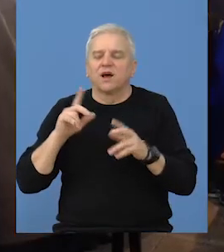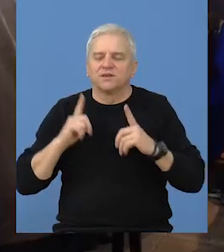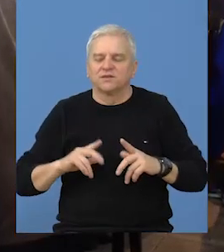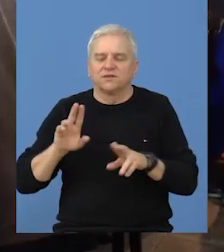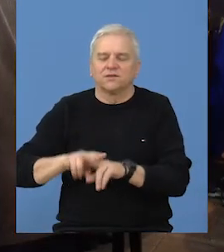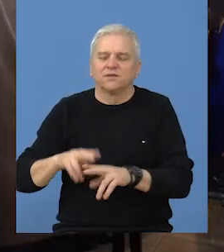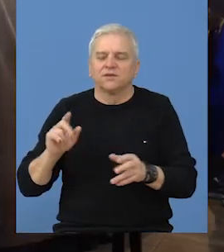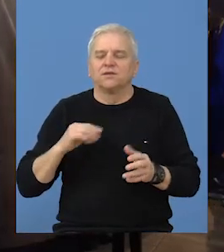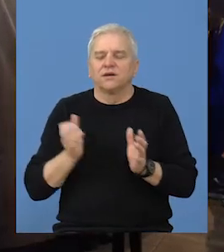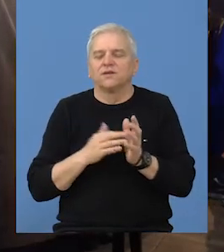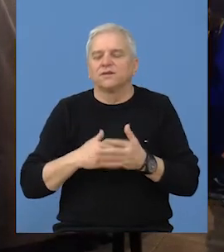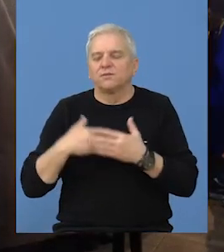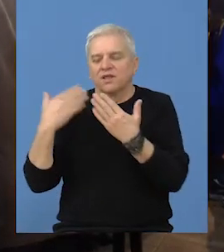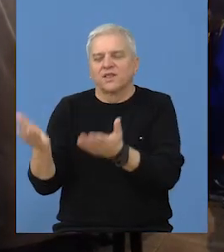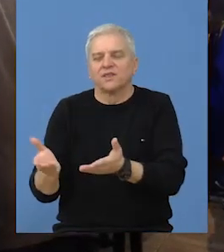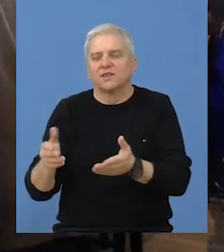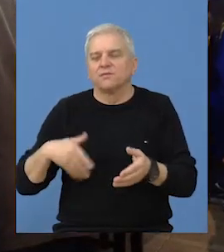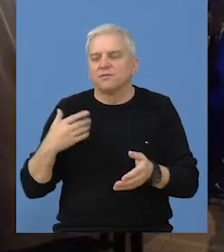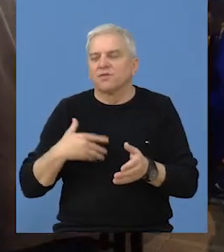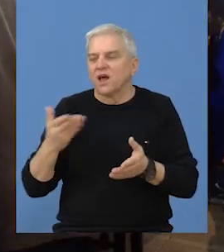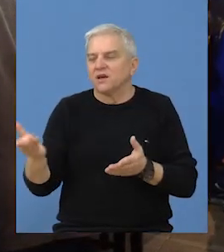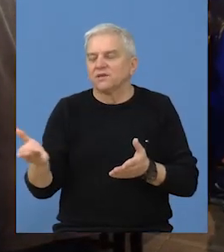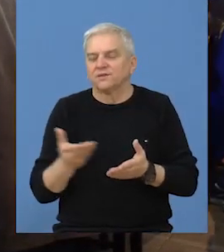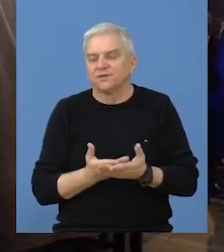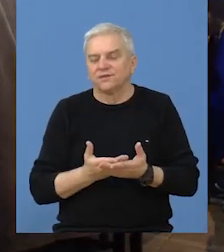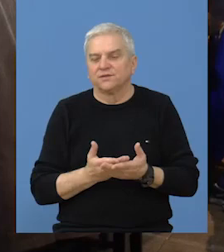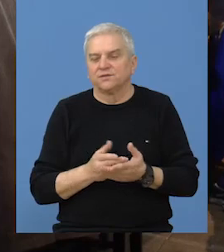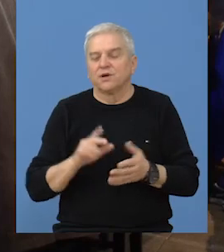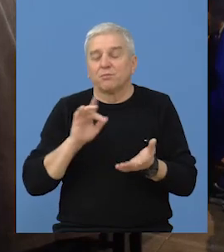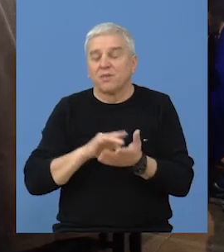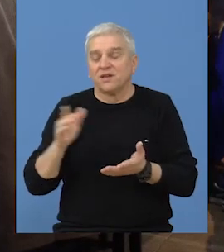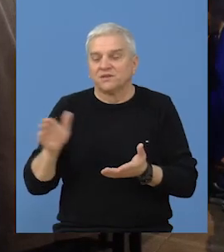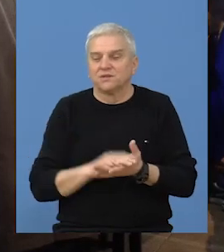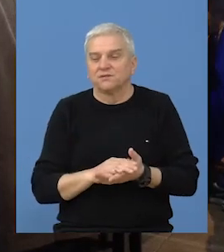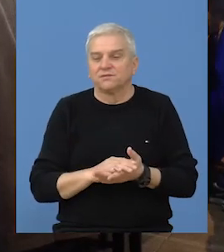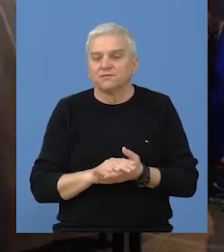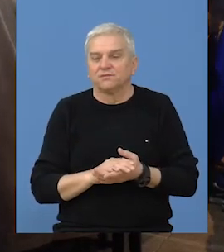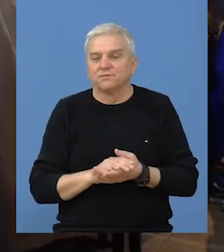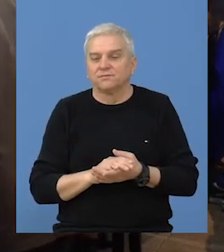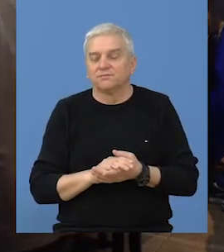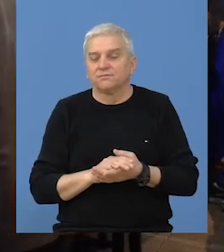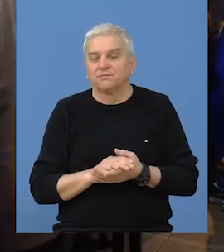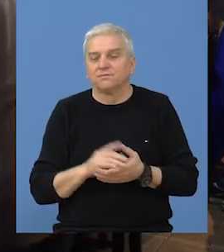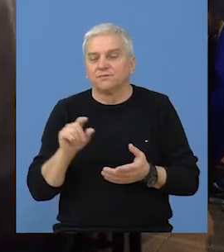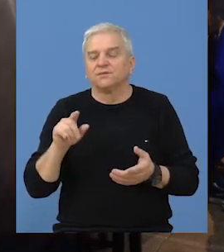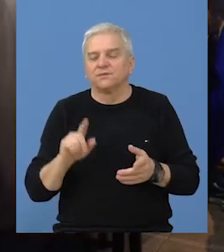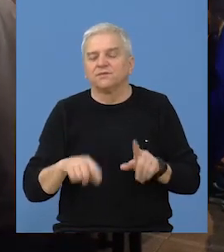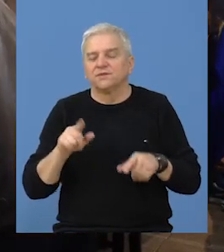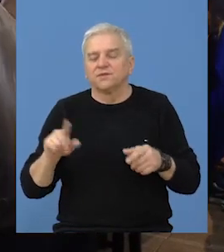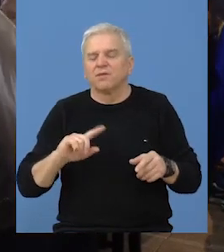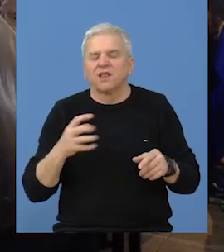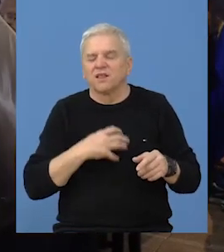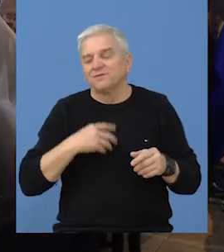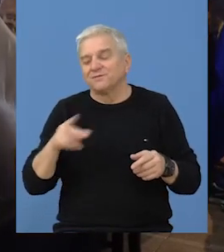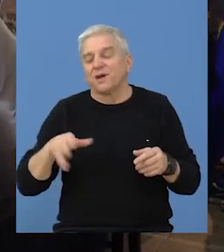Mislim da treba da predajemo mlađima mesto, je malo